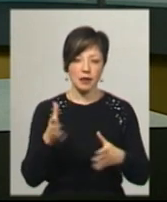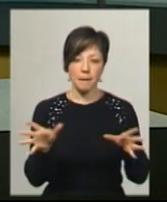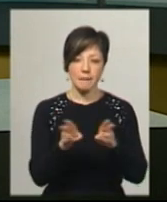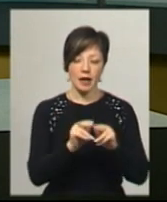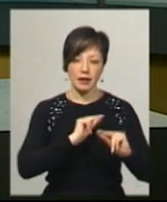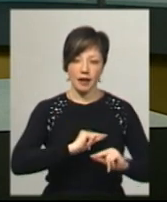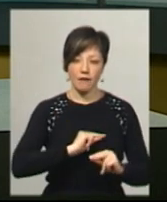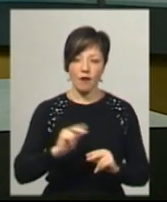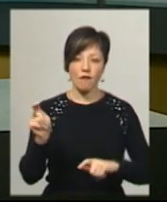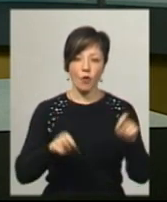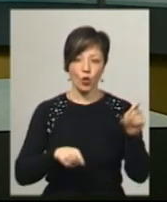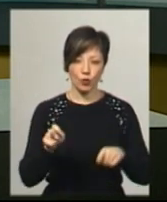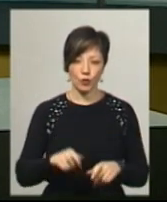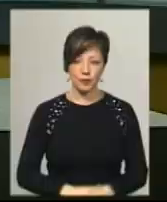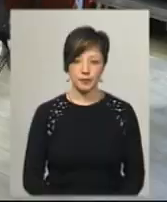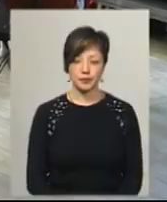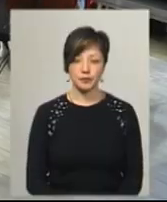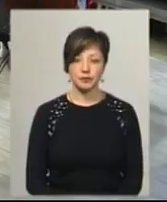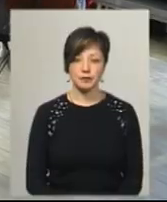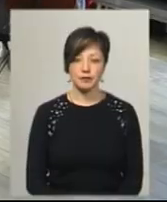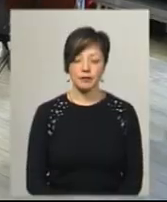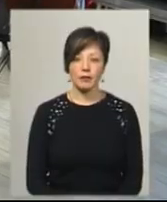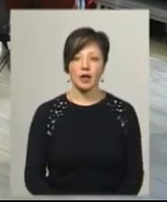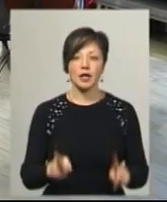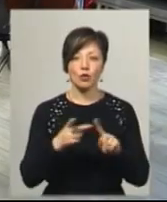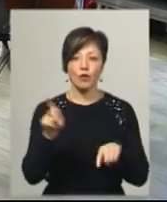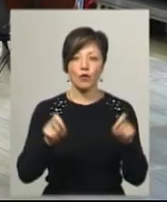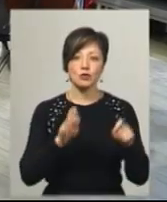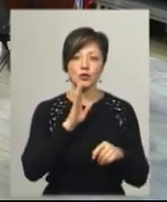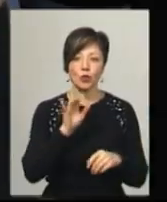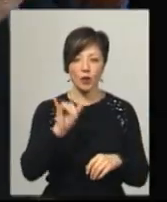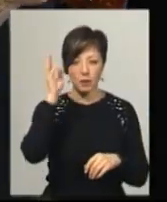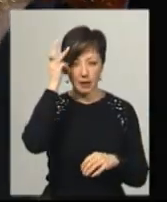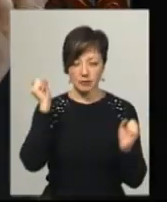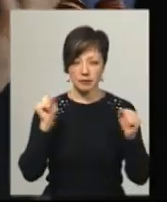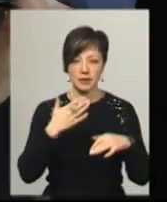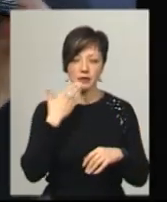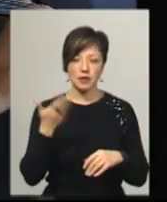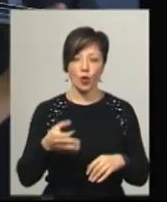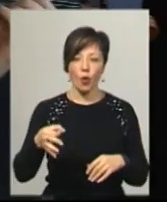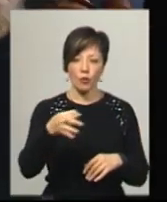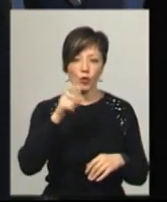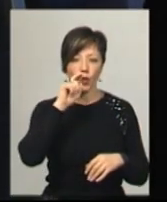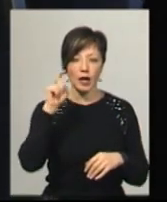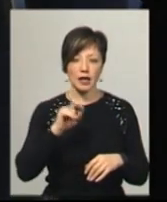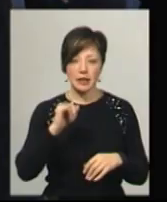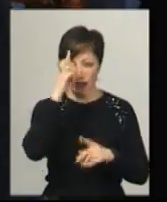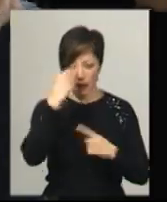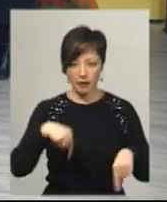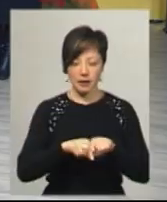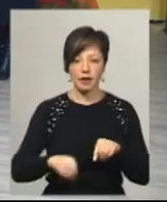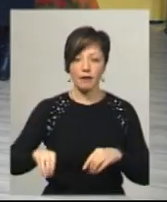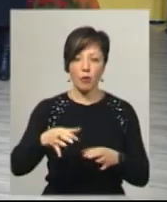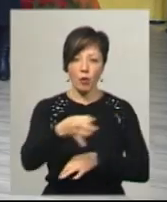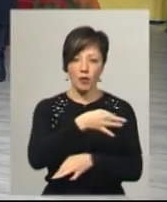форуму та неформальне спілкування. На другий форум «Жінок у Хмельницькій» зібралися спікерки з області України та країн Європи